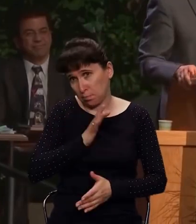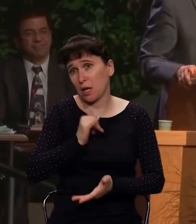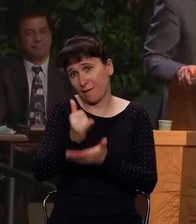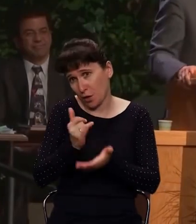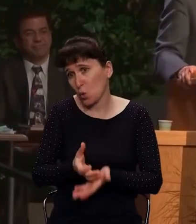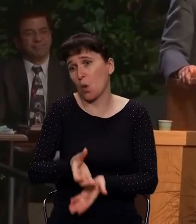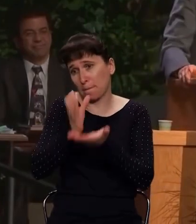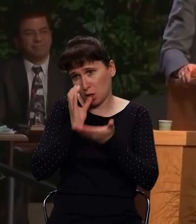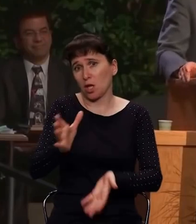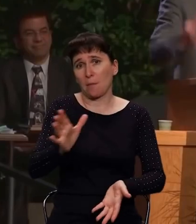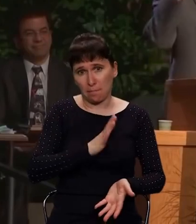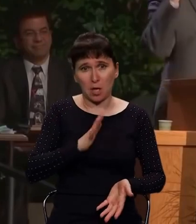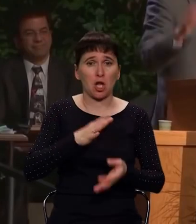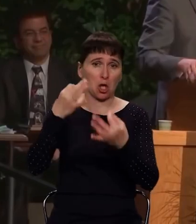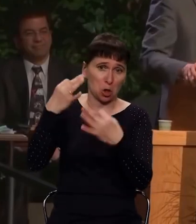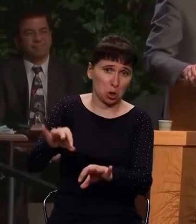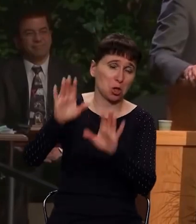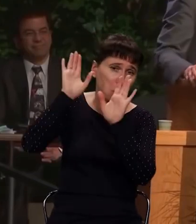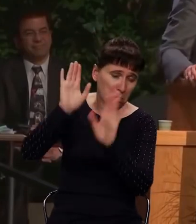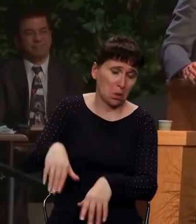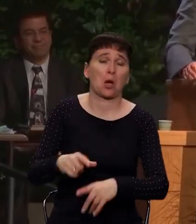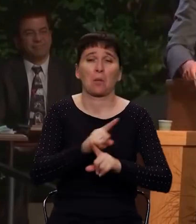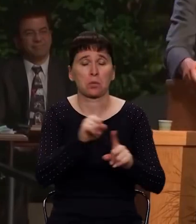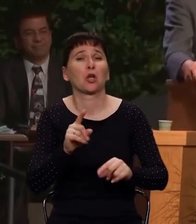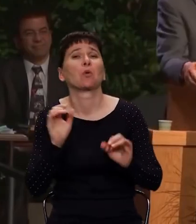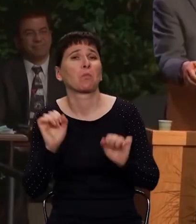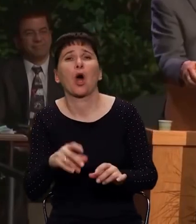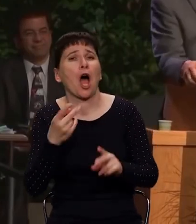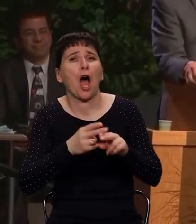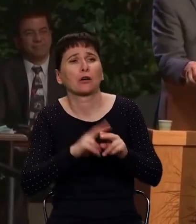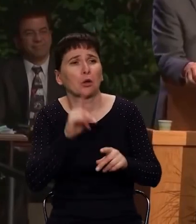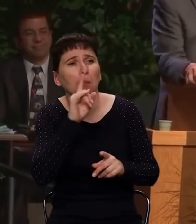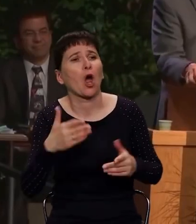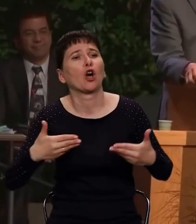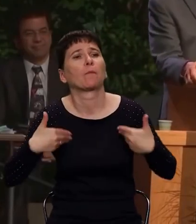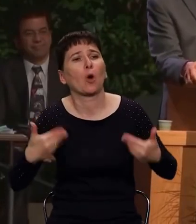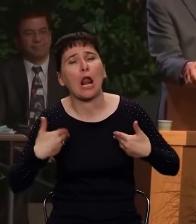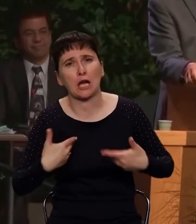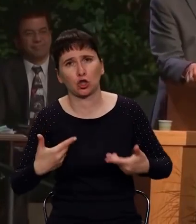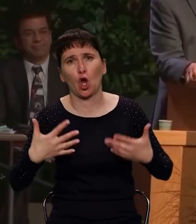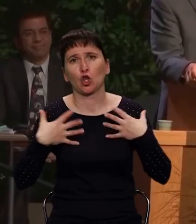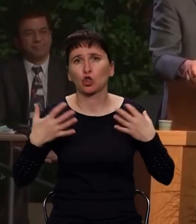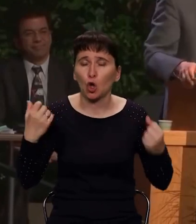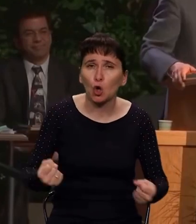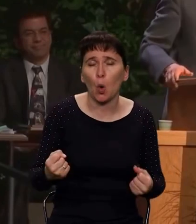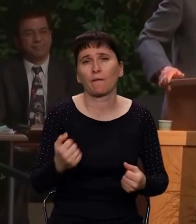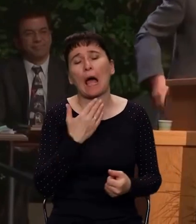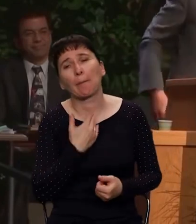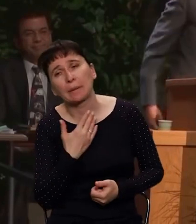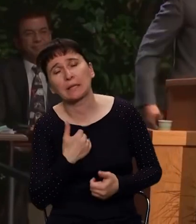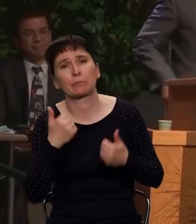там сидел, Павел разрешил Тимофею на вечере Господней. Да и вообще это неплохо для здоровья, аппетита и многие другие вещи.